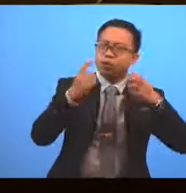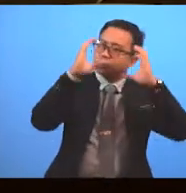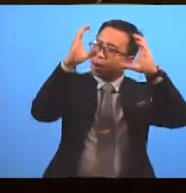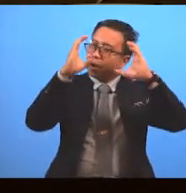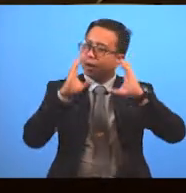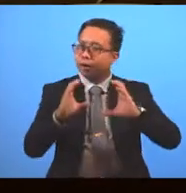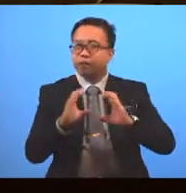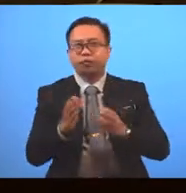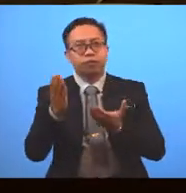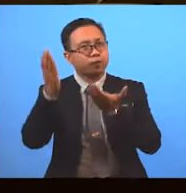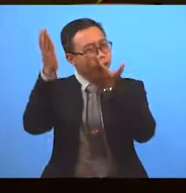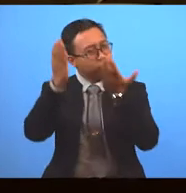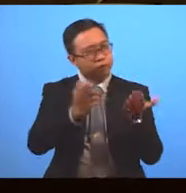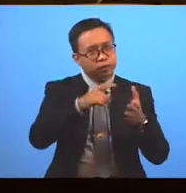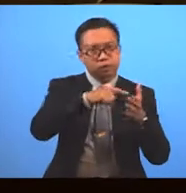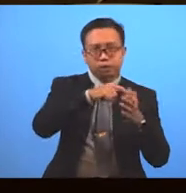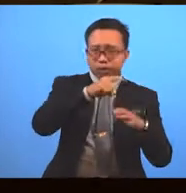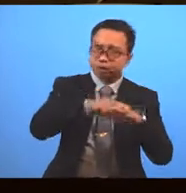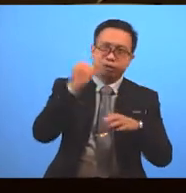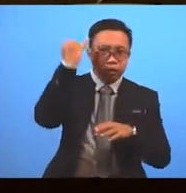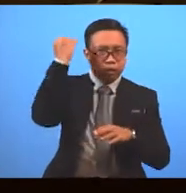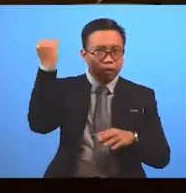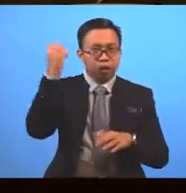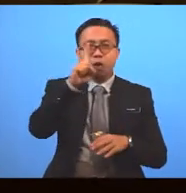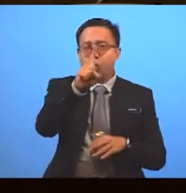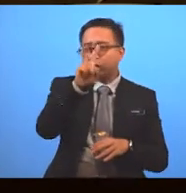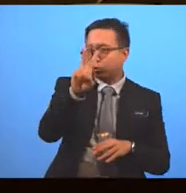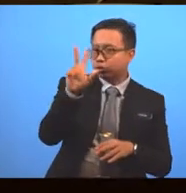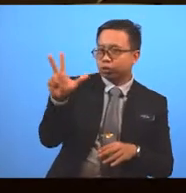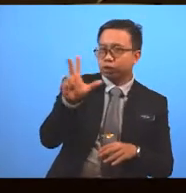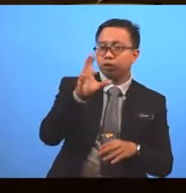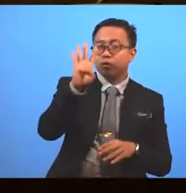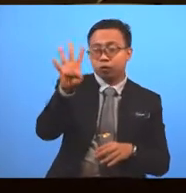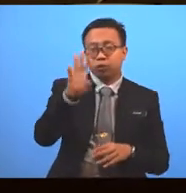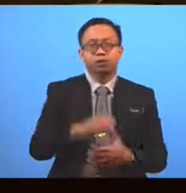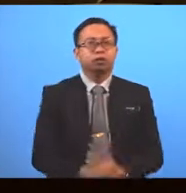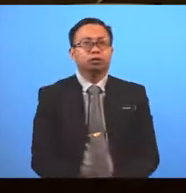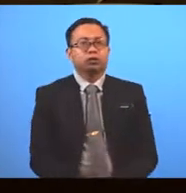carries these ideas 1, 2, 3, or 4